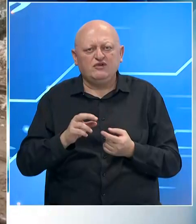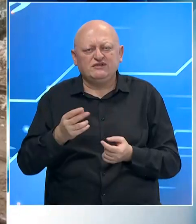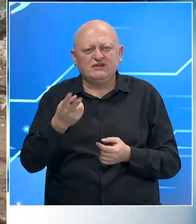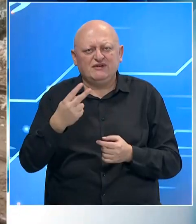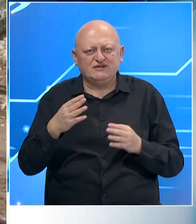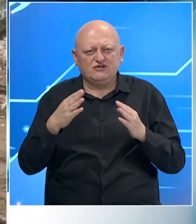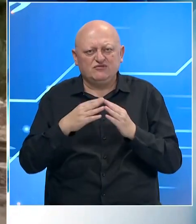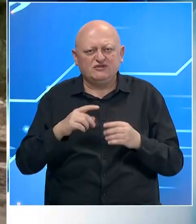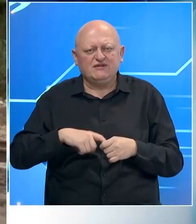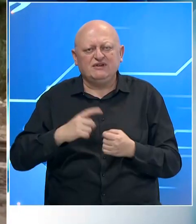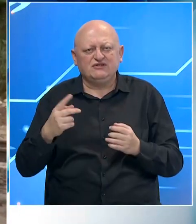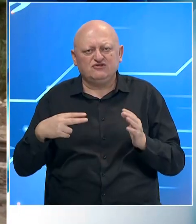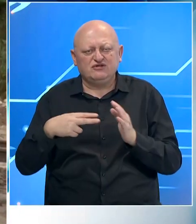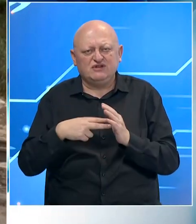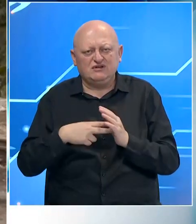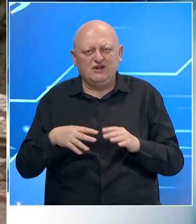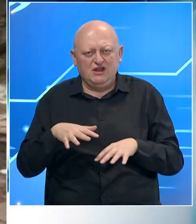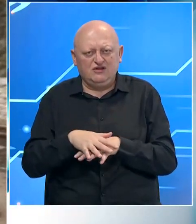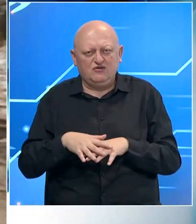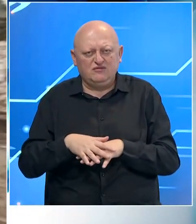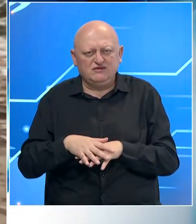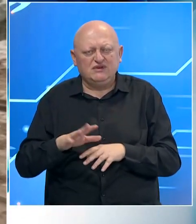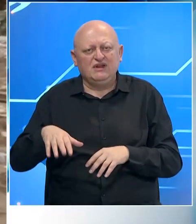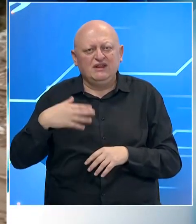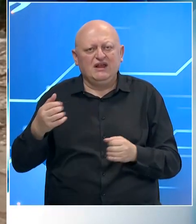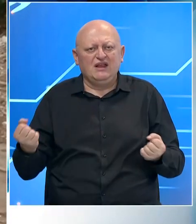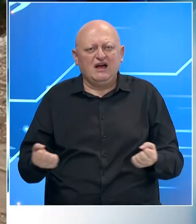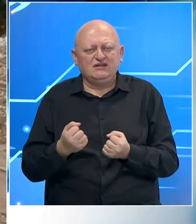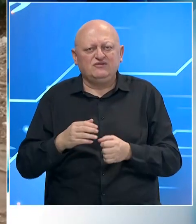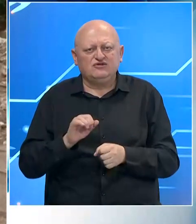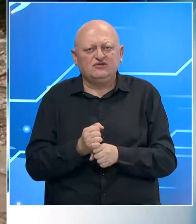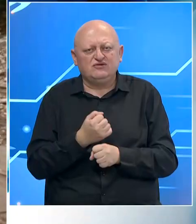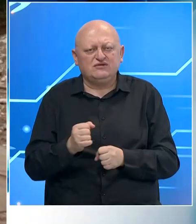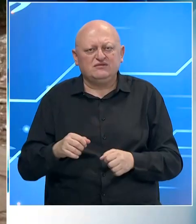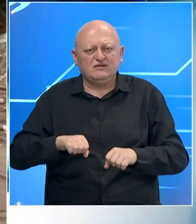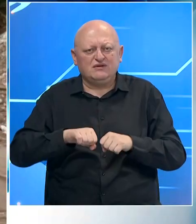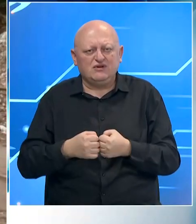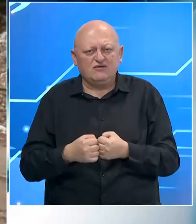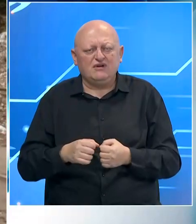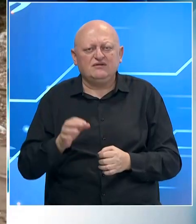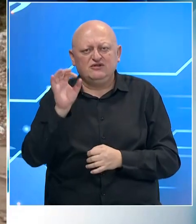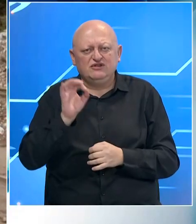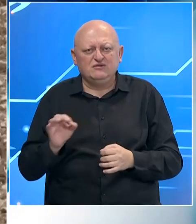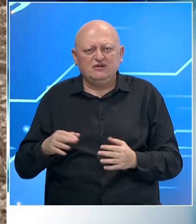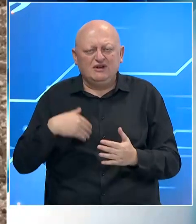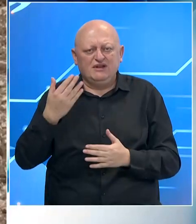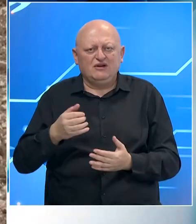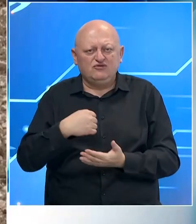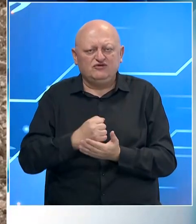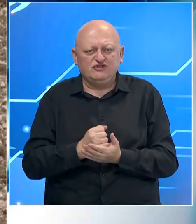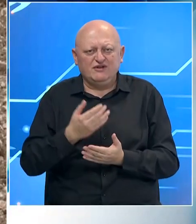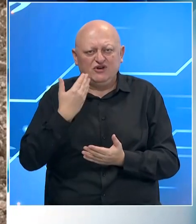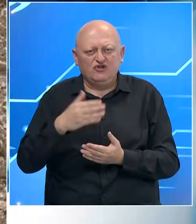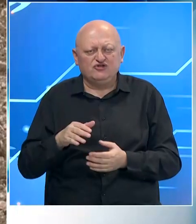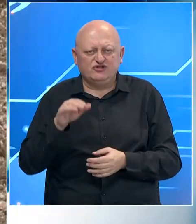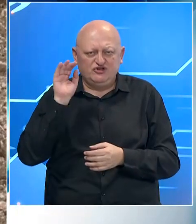U fojnici je 20 domaćinstava isključeno sa elektrodistributivne mreže. Dalje aktivnosti na saniranju kvarova bit će planirane nakon